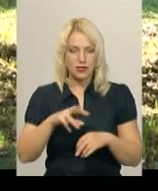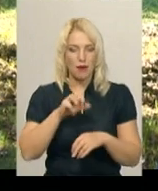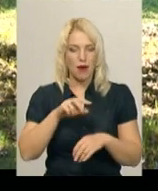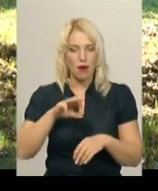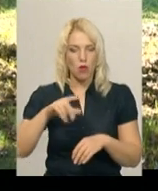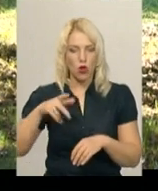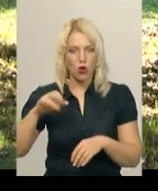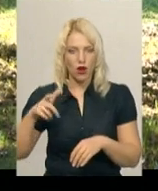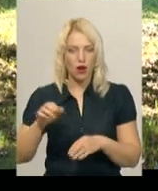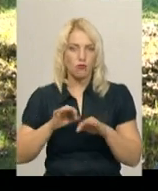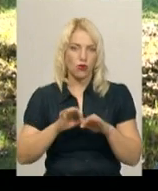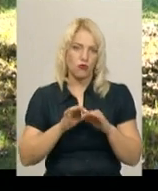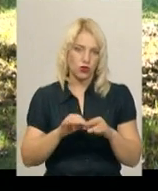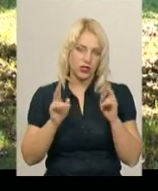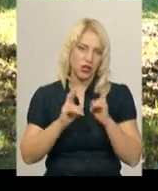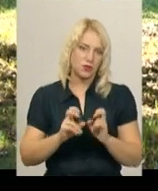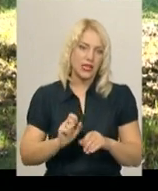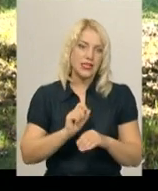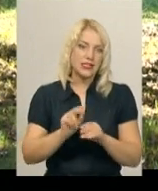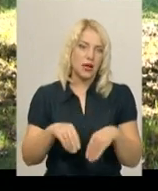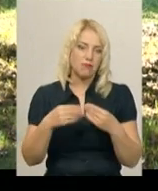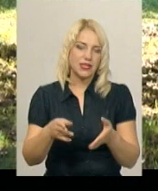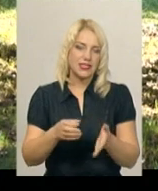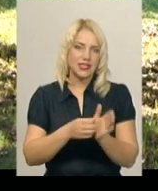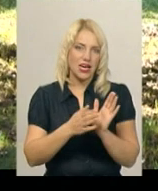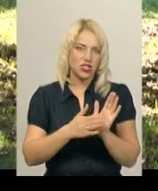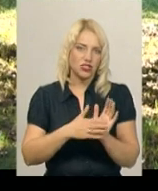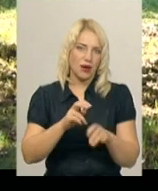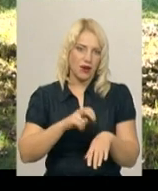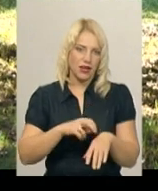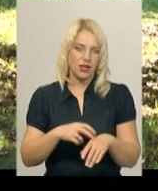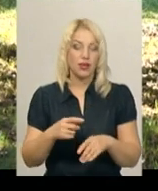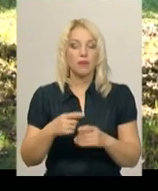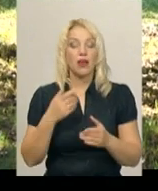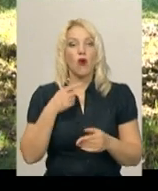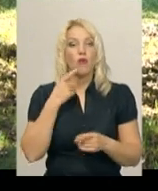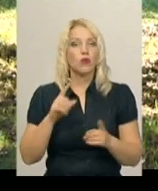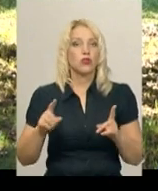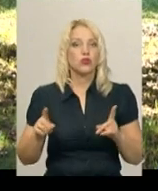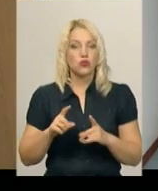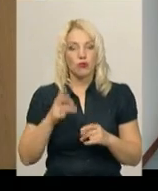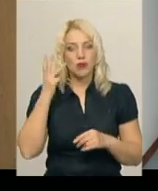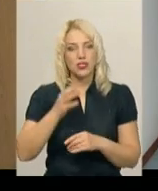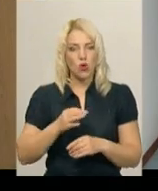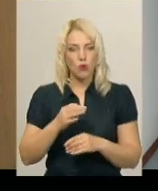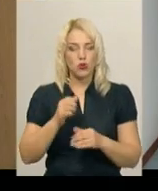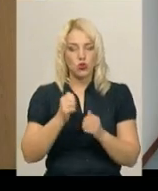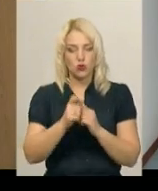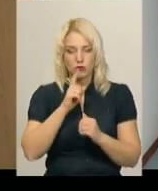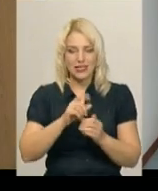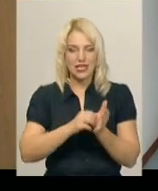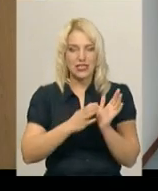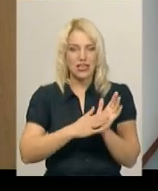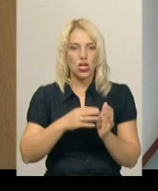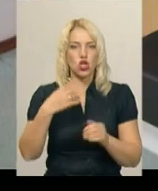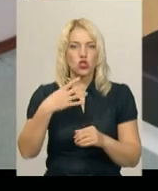проводиться обстеження за призначенням лікаря. Тетяна Закрижевська каже, що у Хмельницькій області щомісяця реєструється до 40